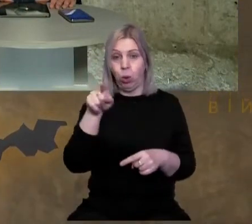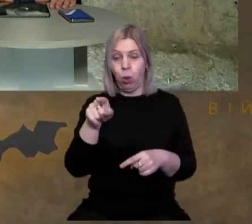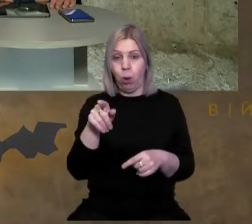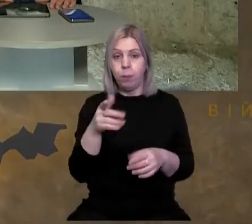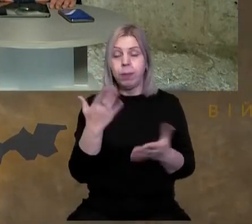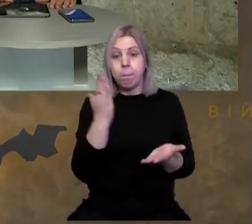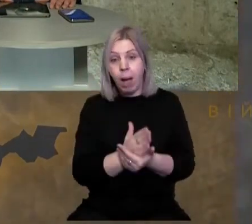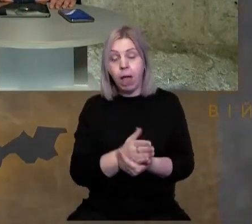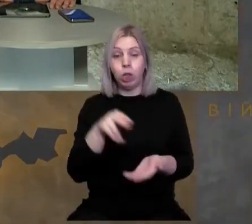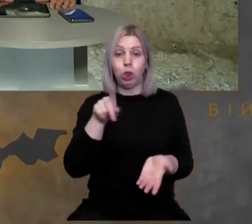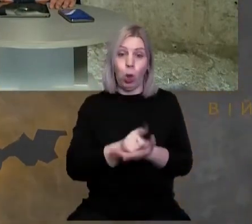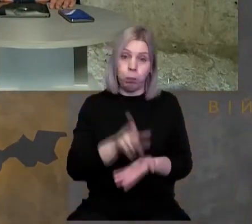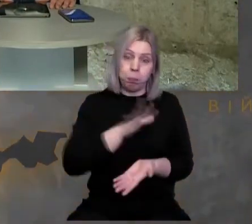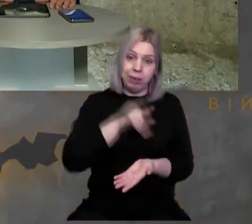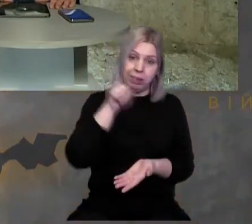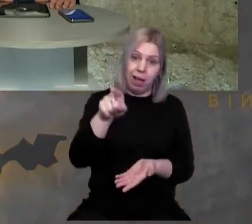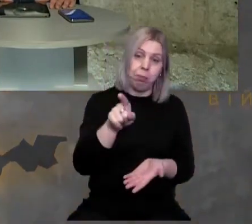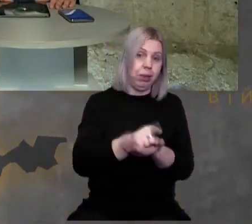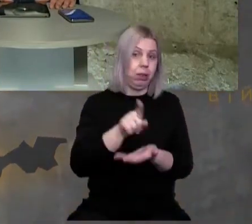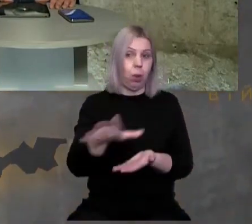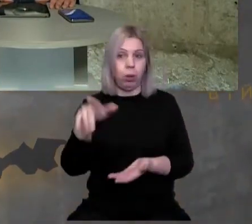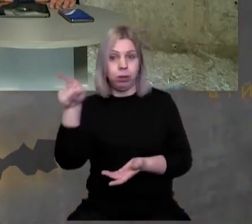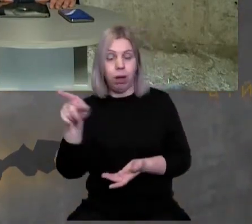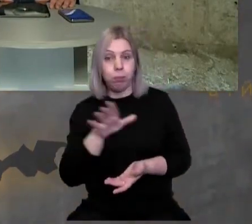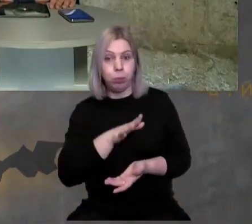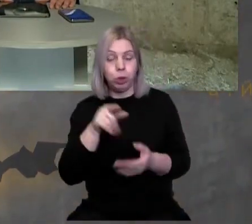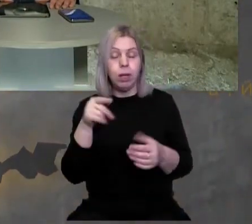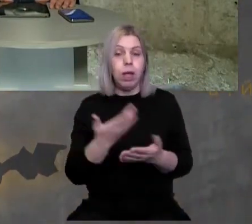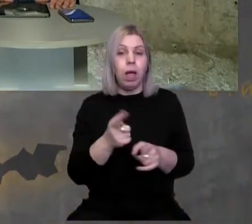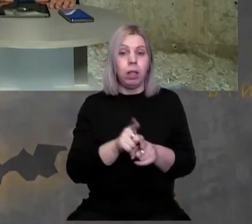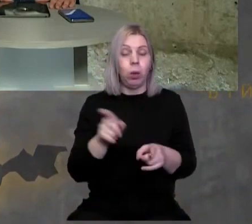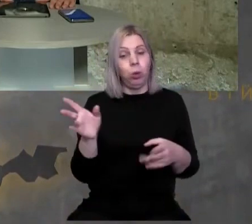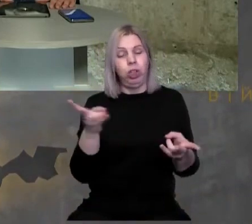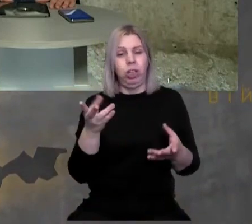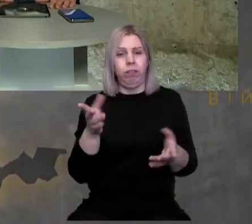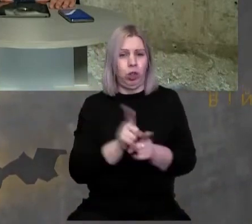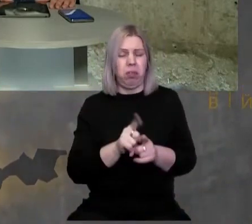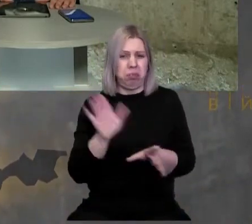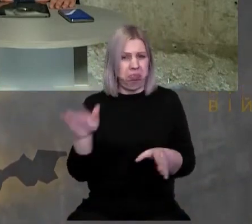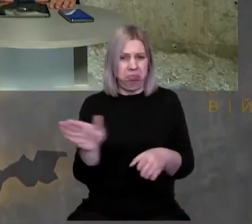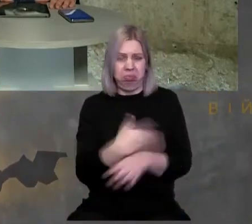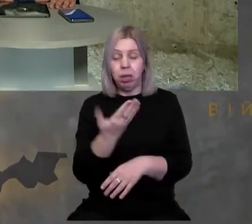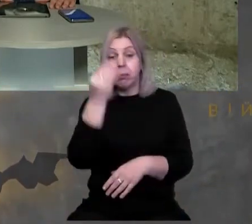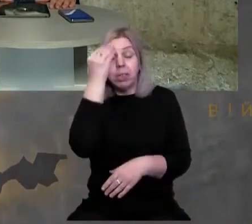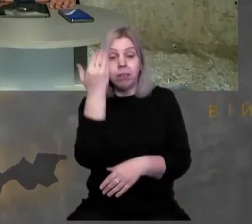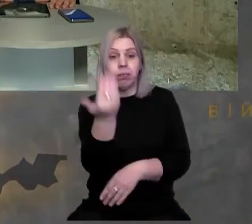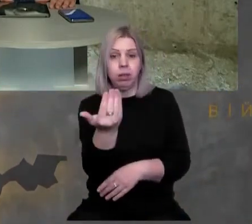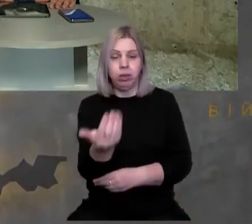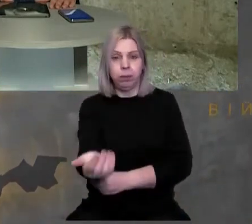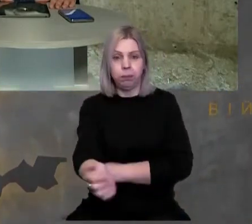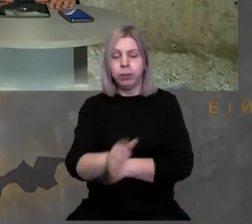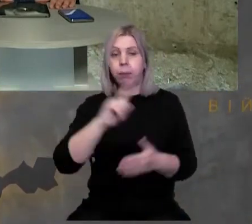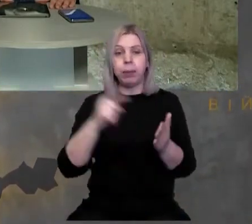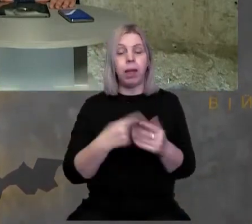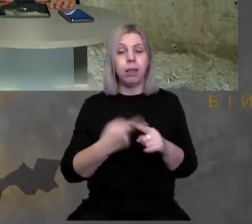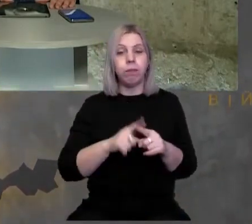має стояти там Турул, чи все-таки було доречно його прибрати? Чи особисто вашу думку? Ні,